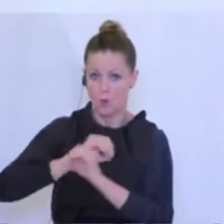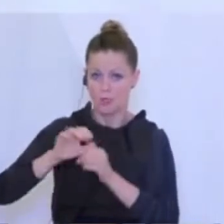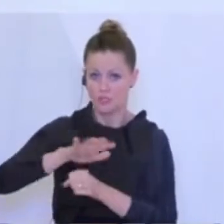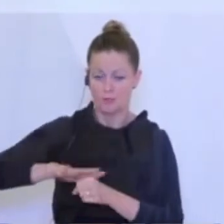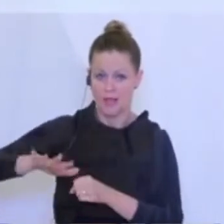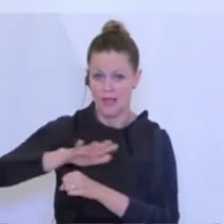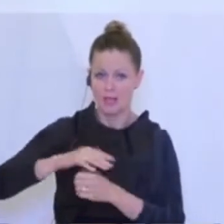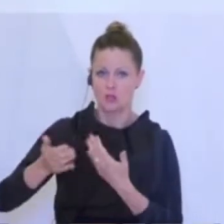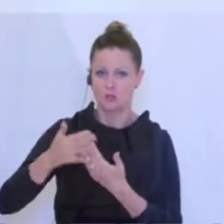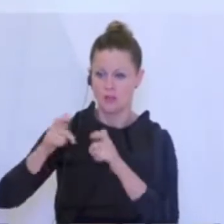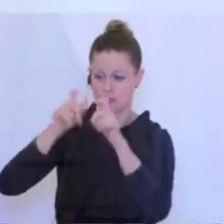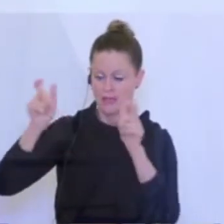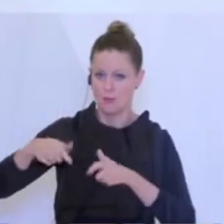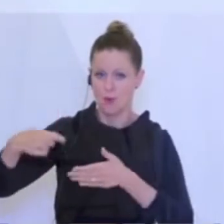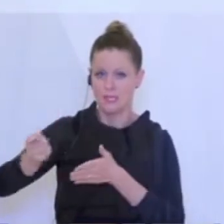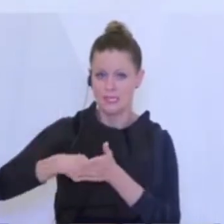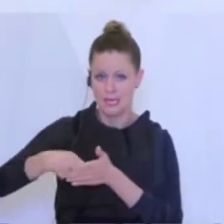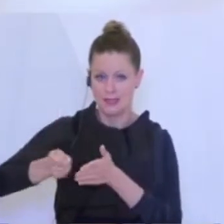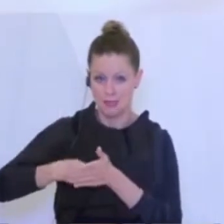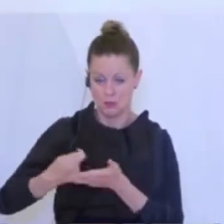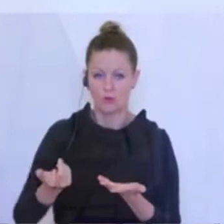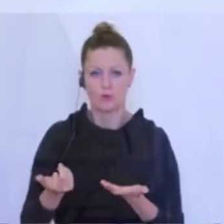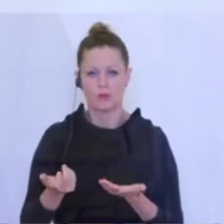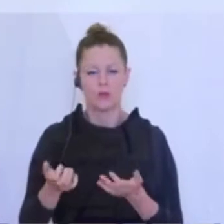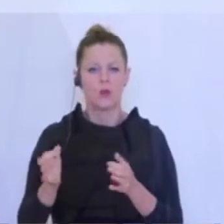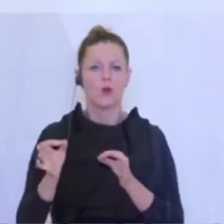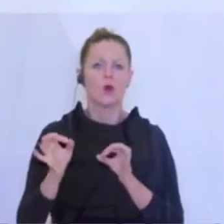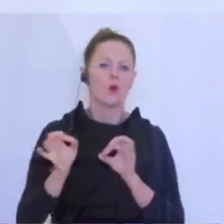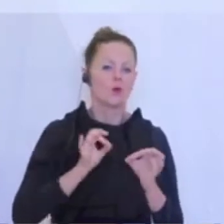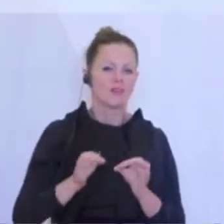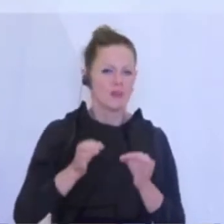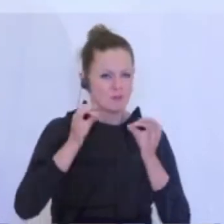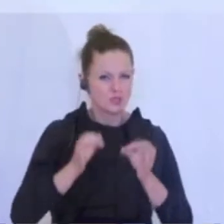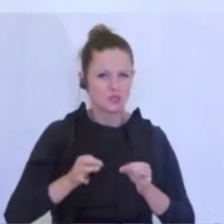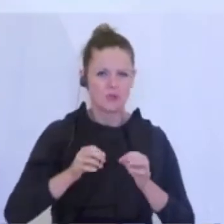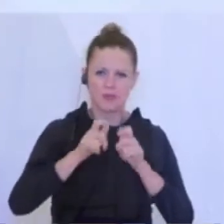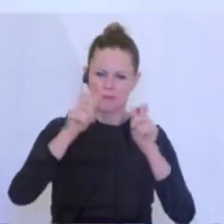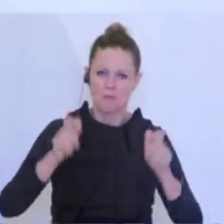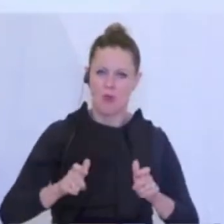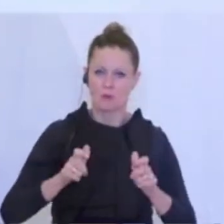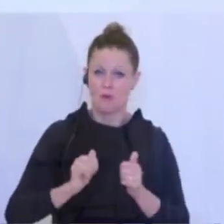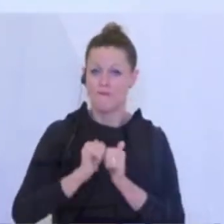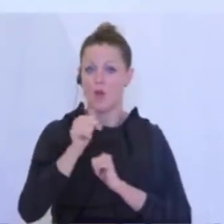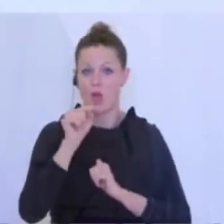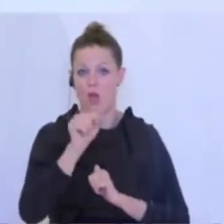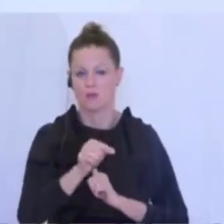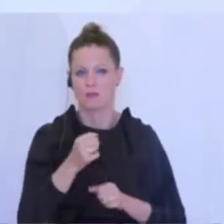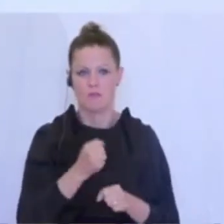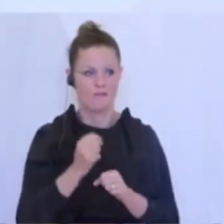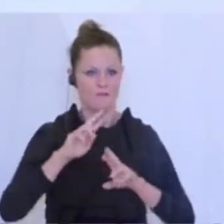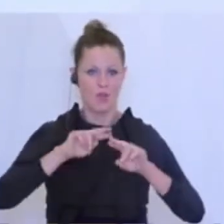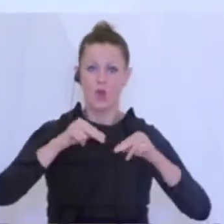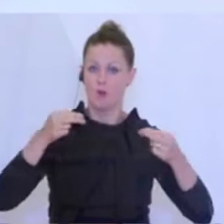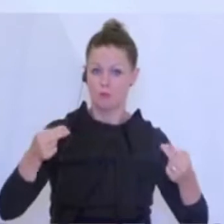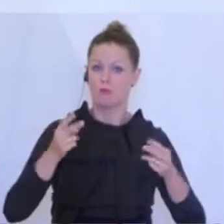wir sagen Gebäudesanierung, wenn wir jetzt sagen vorziehen bestimmte Bauten. Da haben wir ja als Bund unmittelbare Einwirkung, das sind